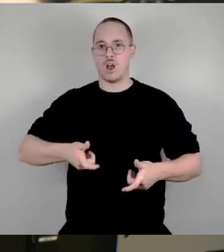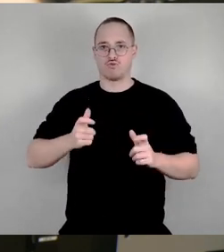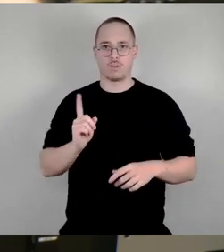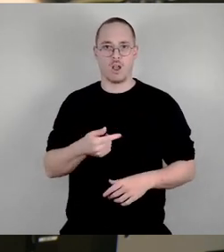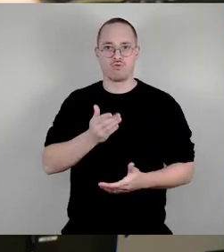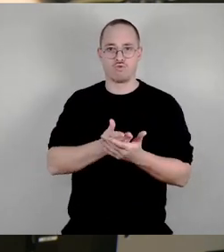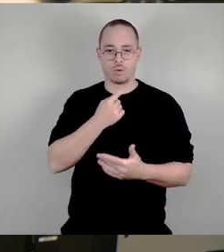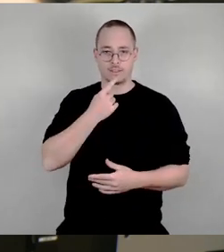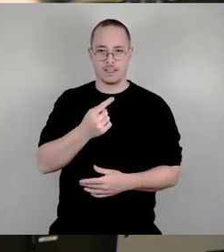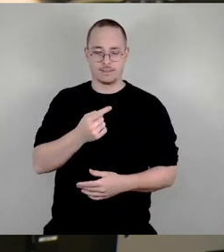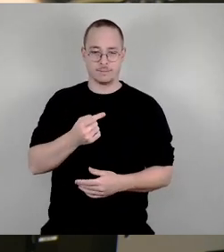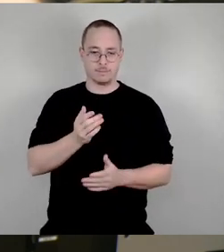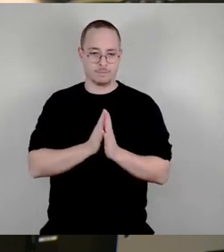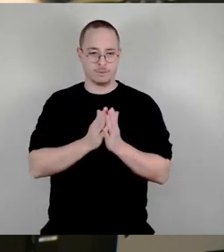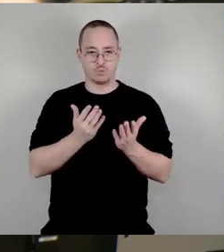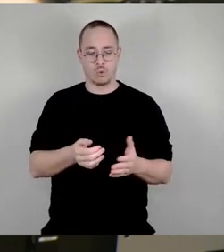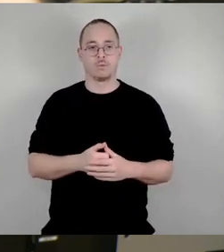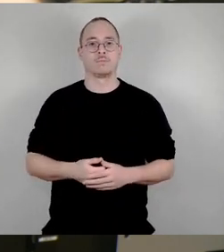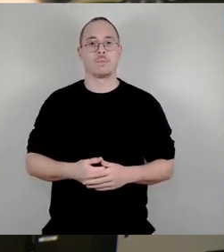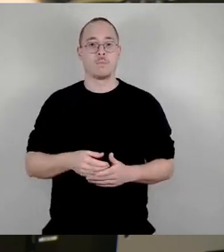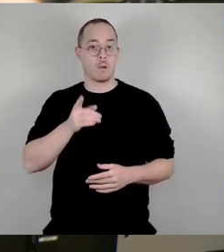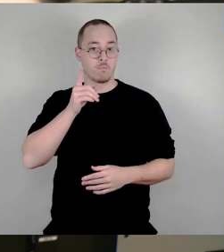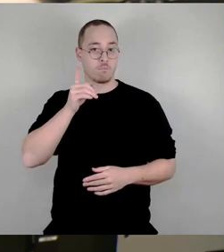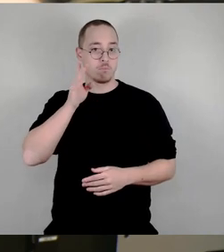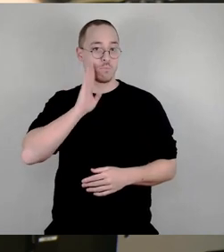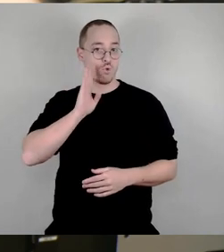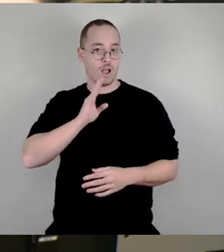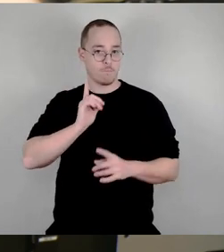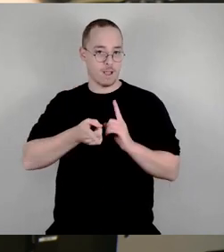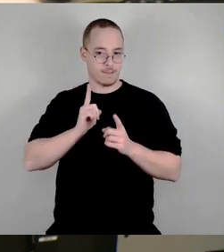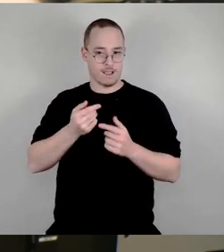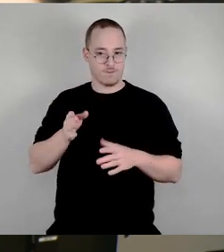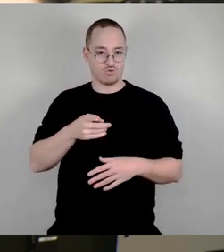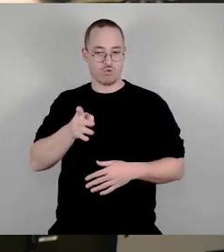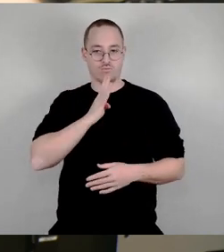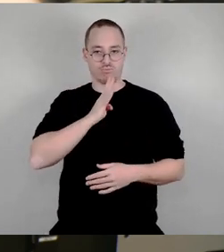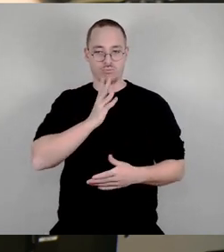Der Bürgermeister hat es gerade schon ausgeführt, es gab interfraktionell Diskussionsrunden.